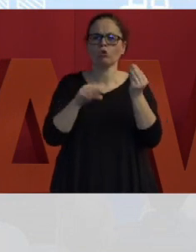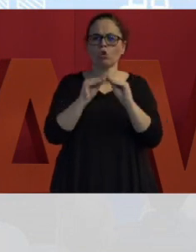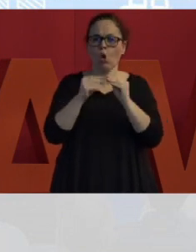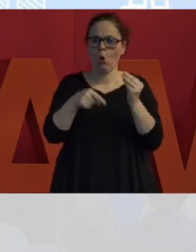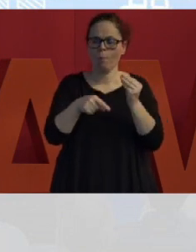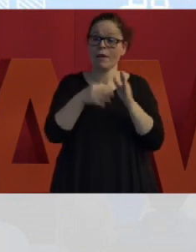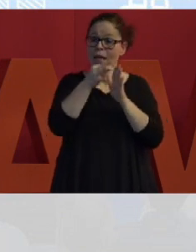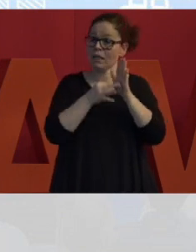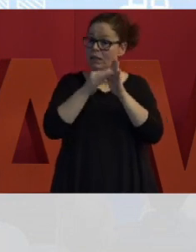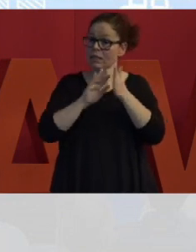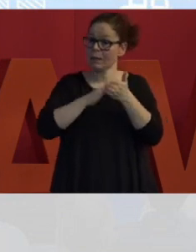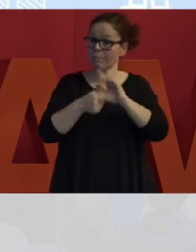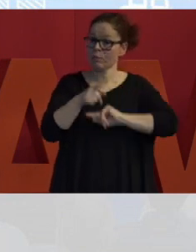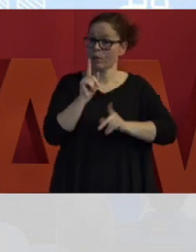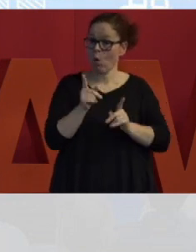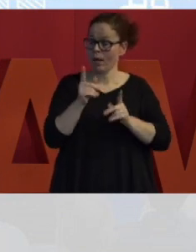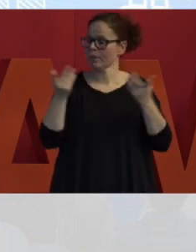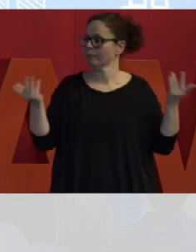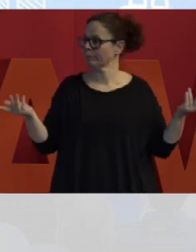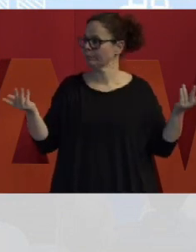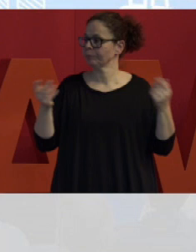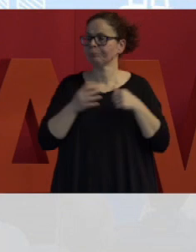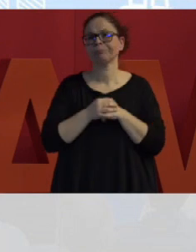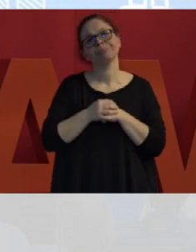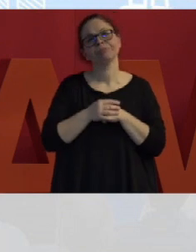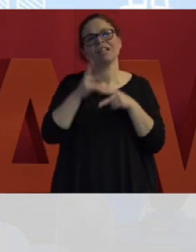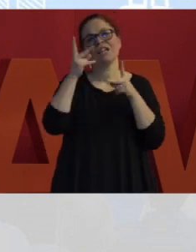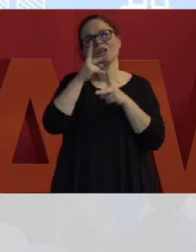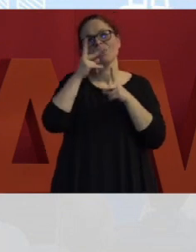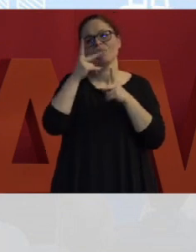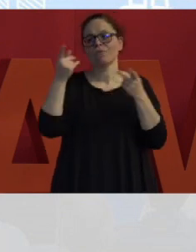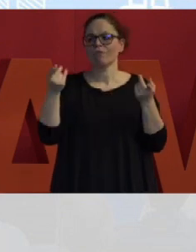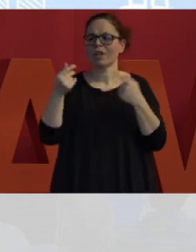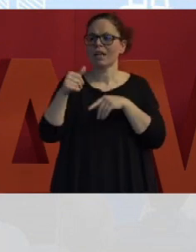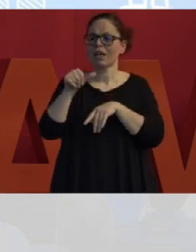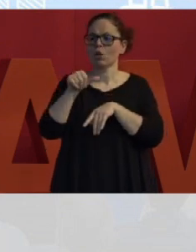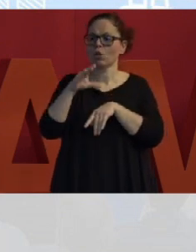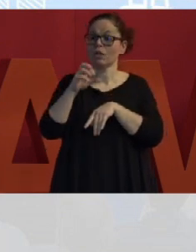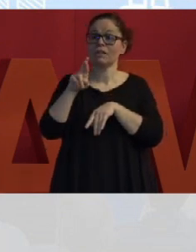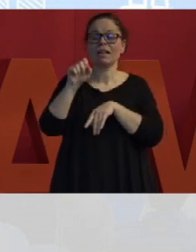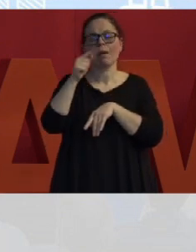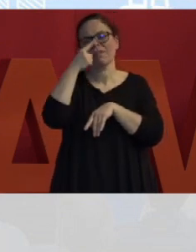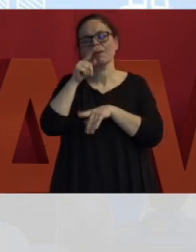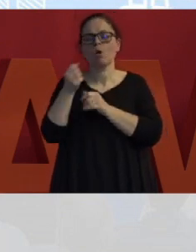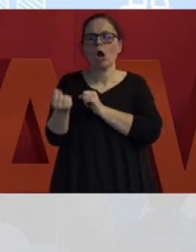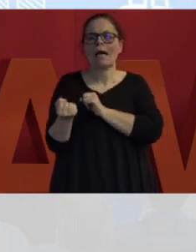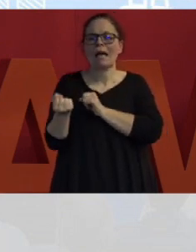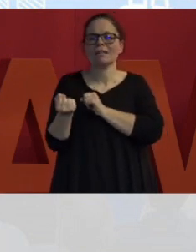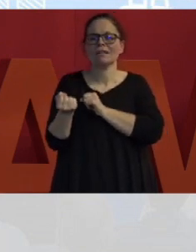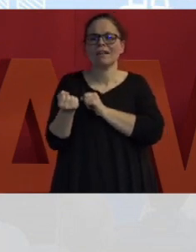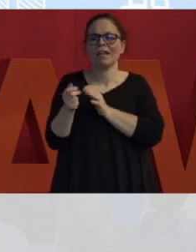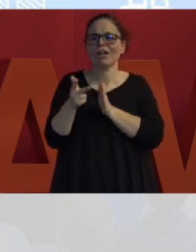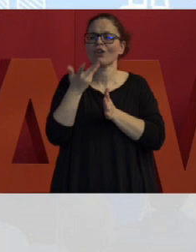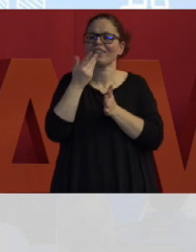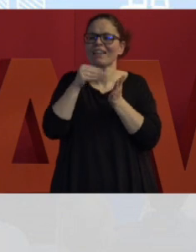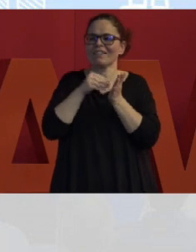caratteristiche. Si riempie una sorta di cassetto dei desideri che in Scrum è chiamato Product Backlog. A quel punto siamo